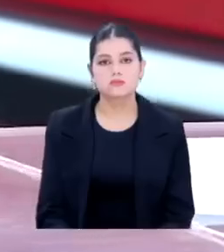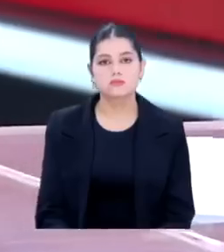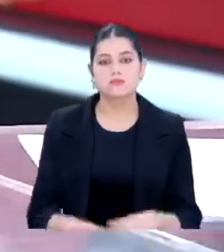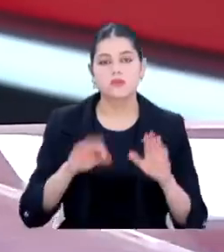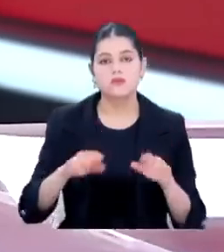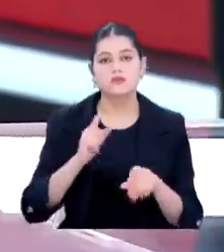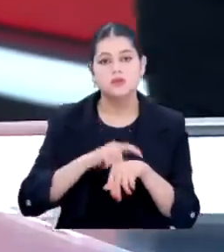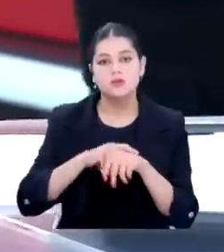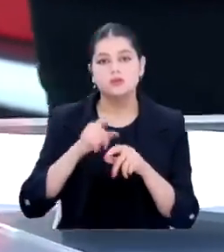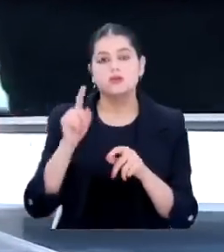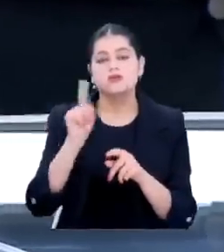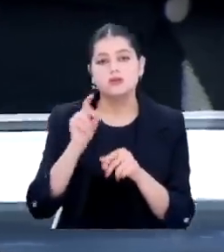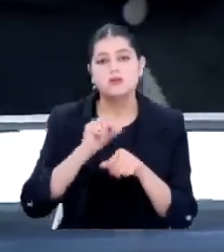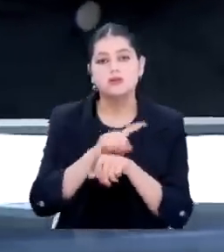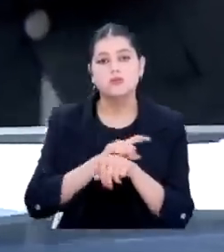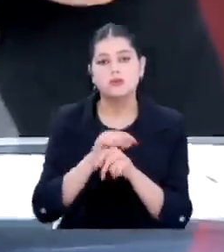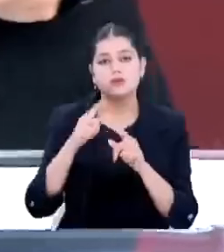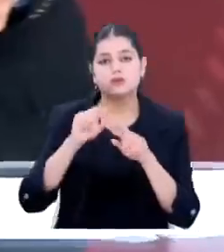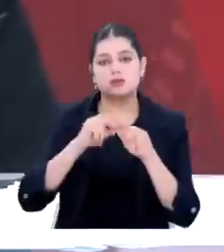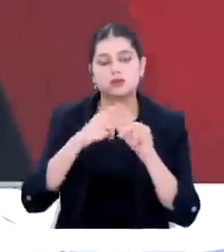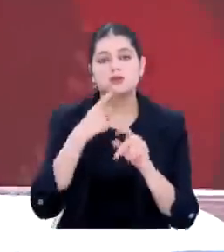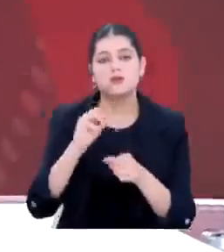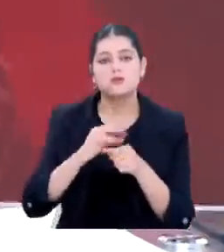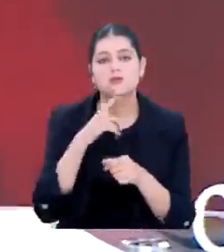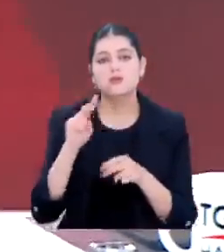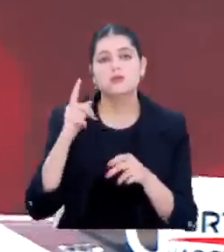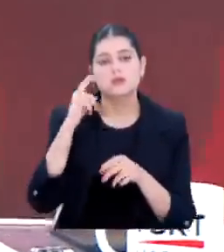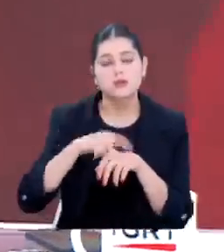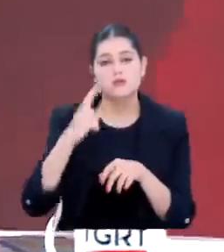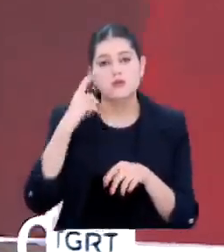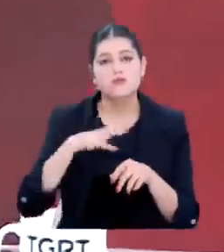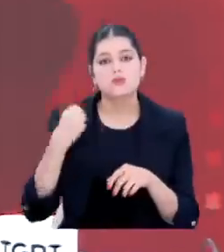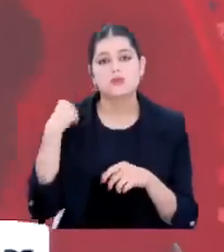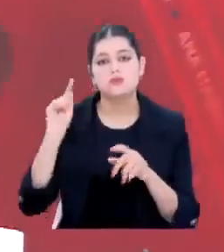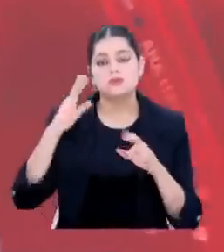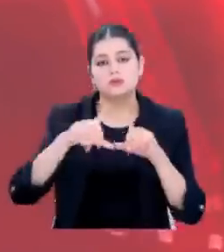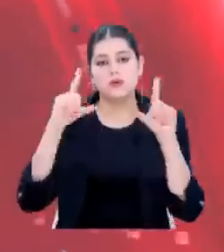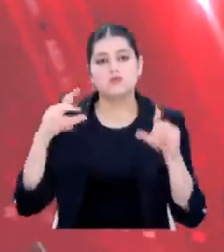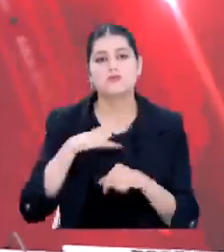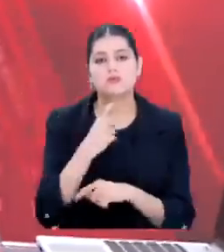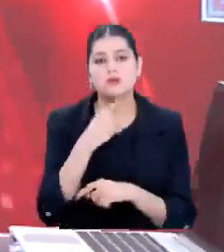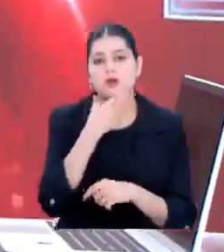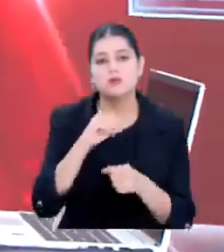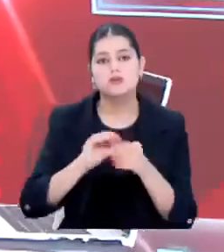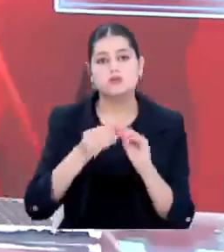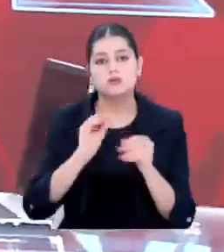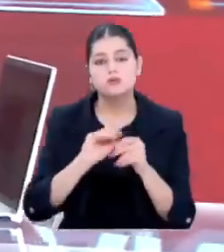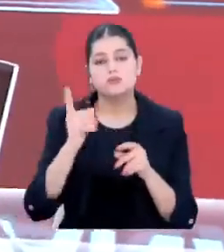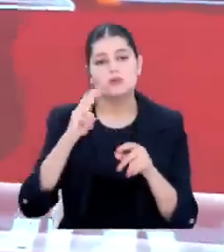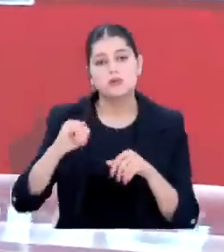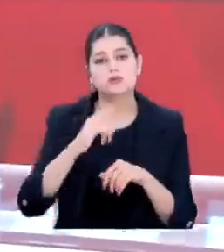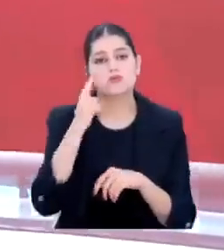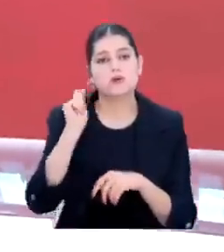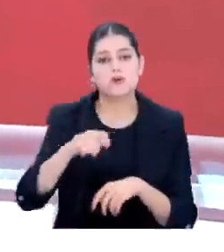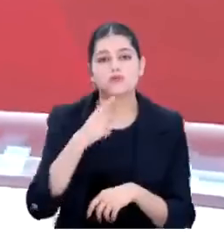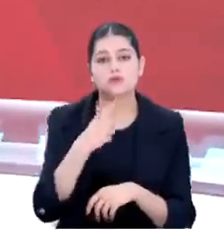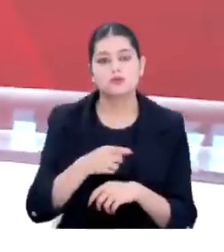Evet, saatin tiktakları, zamanın taktikleri diyoruz efendim. Kum saatini gördük, sırada bir grafimiz var. Emekli meselesine biraz